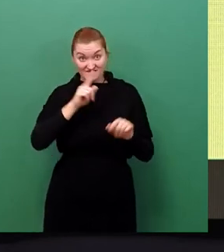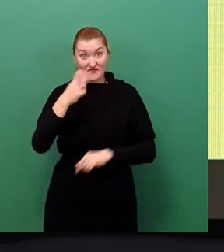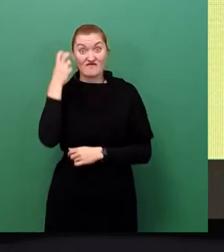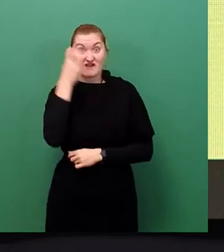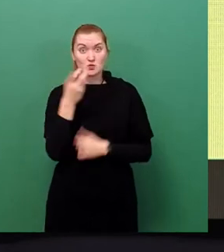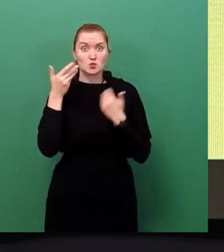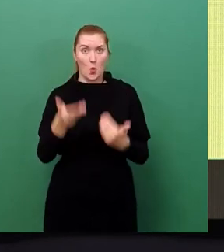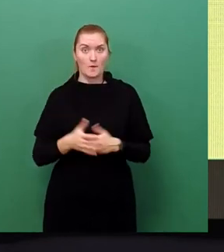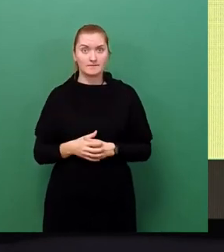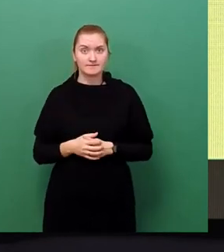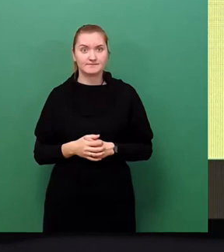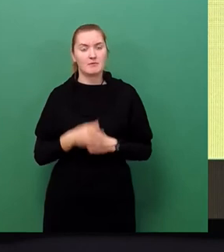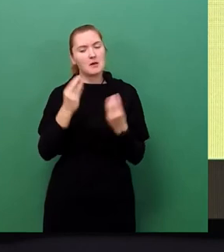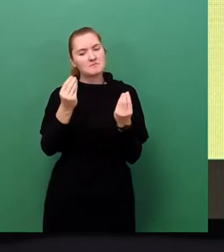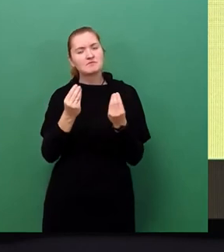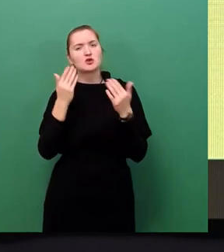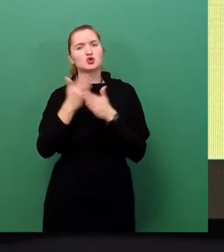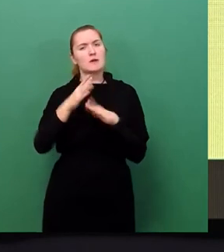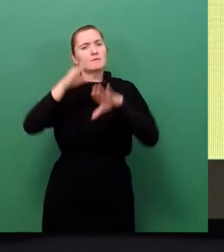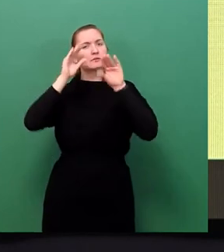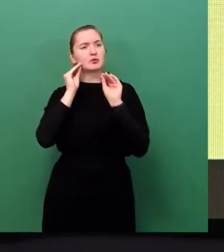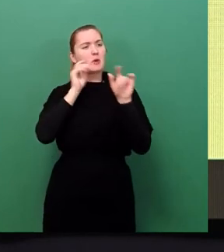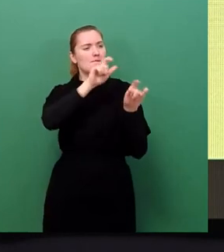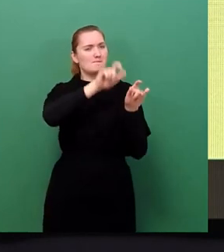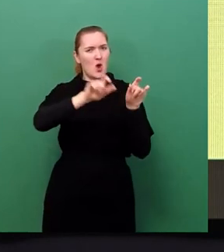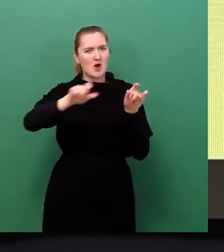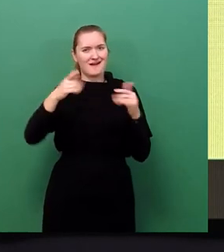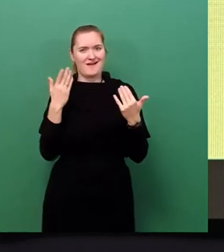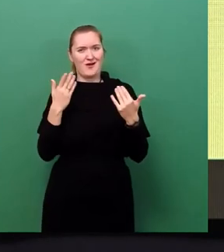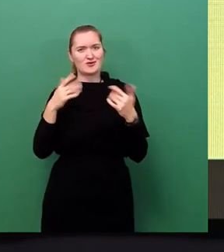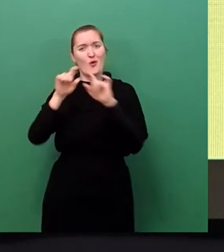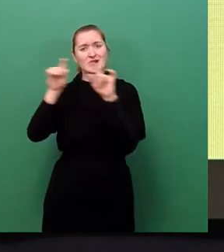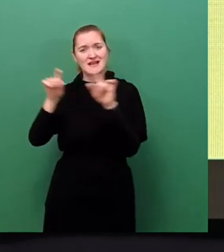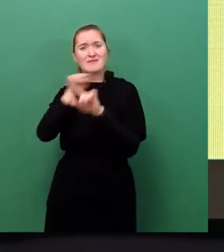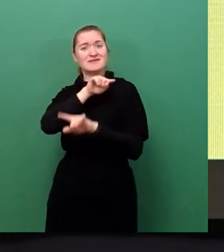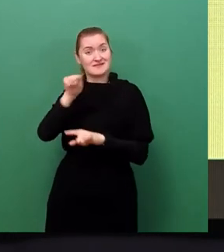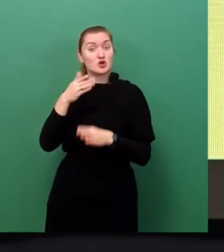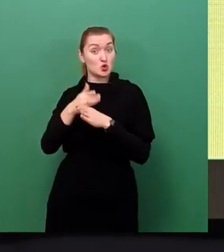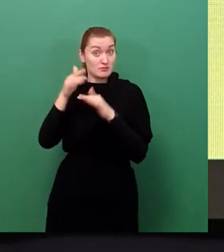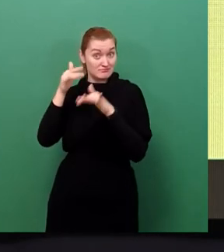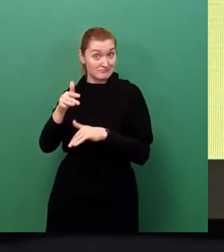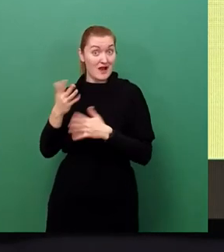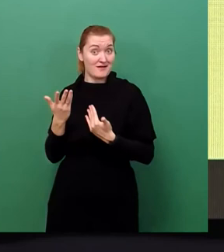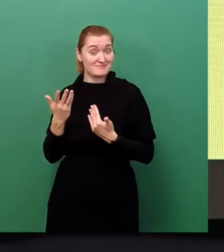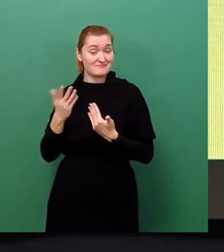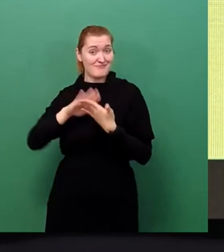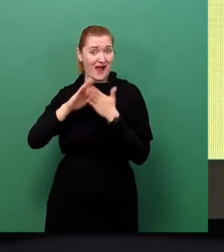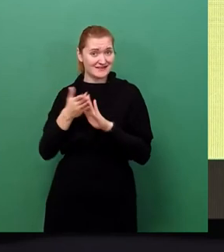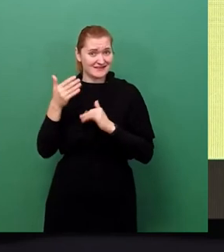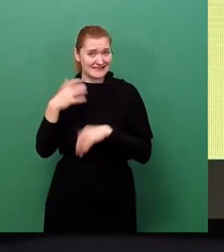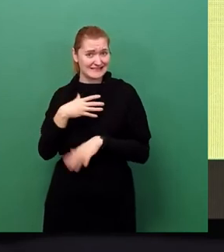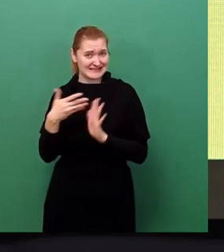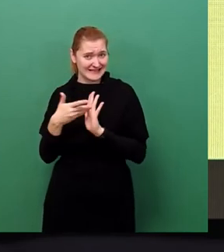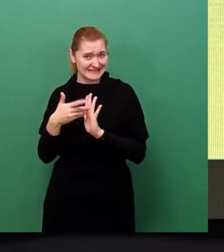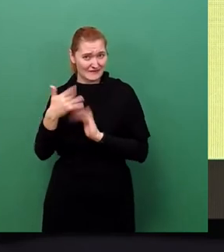dass eben viele Bürger und auch einige Unternehmen einen Praxistest bekommen haben. Es ist eben schon das Thema angesprochen worden,